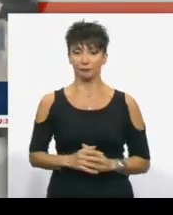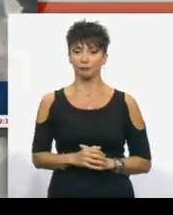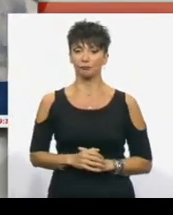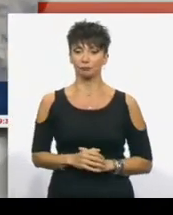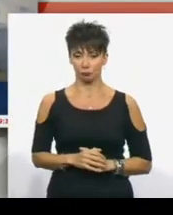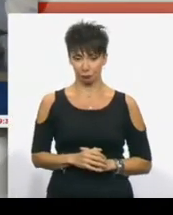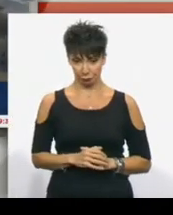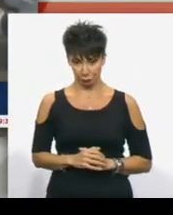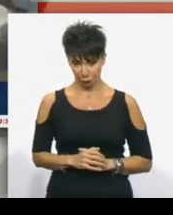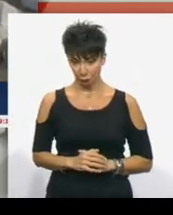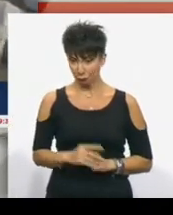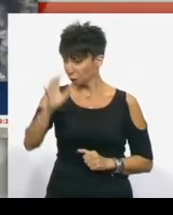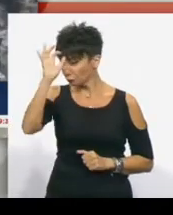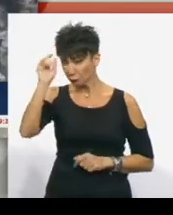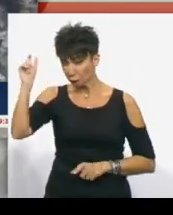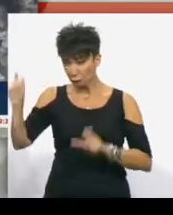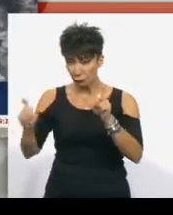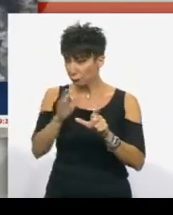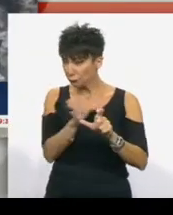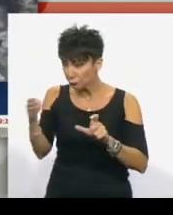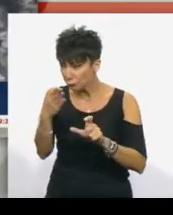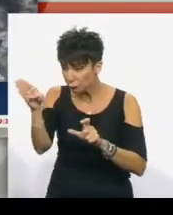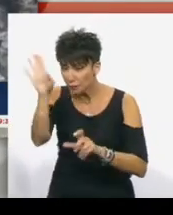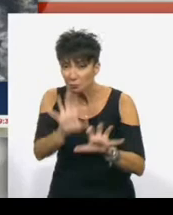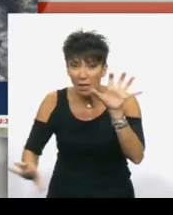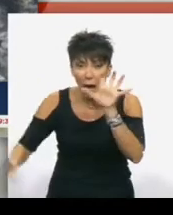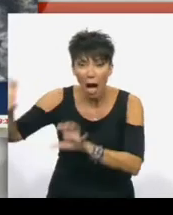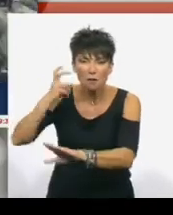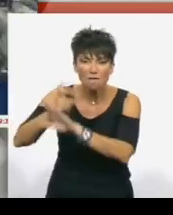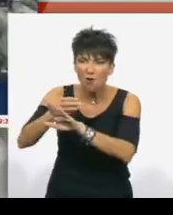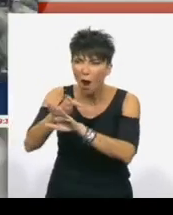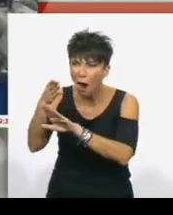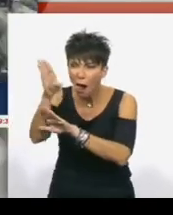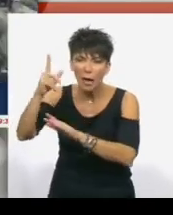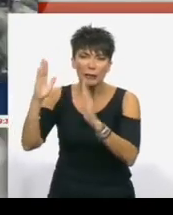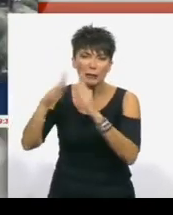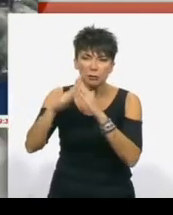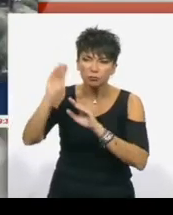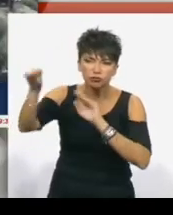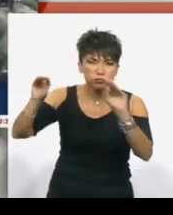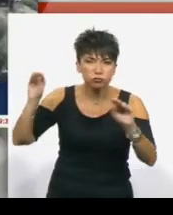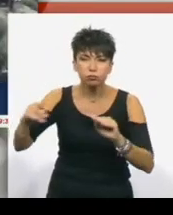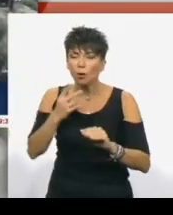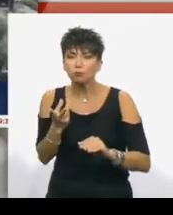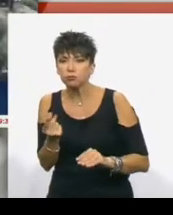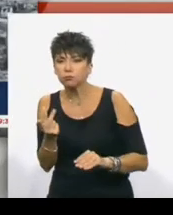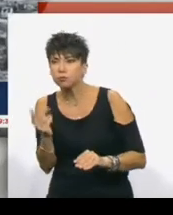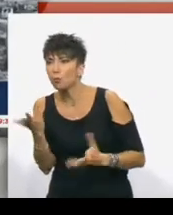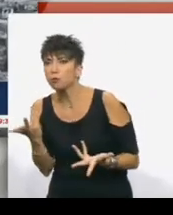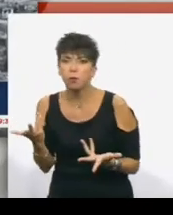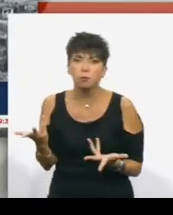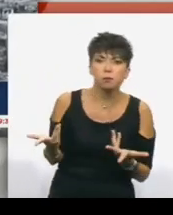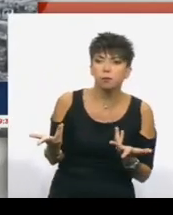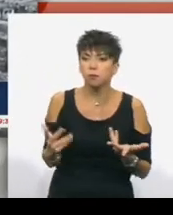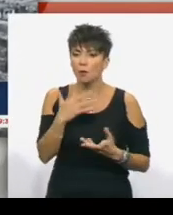Οι αστυνομικοί αναζητούν στα βουνά γύρω από την Μόρια αλλά και σε σπίτια σε χωριά δεκάδες πρόσφυγες και μετανάστες οι